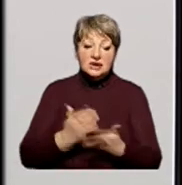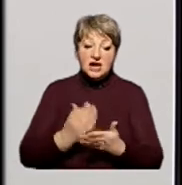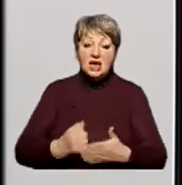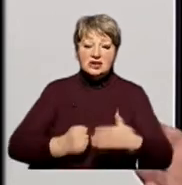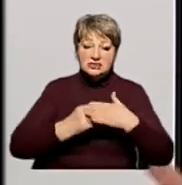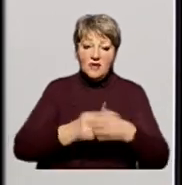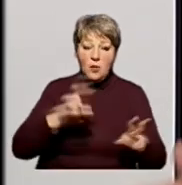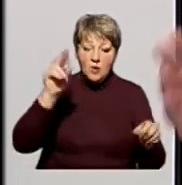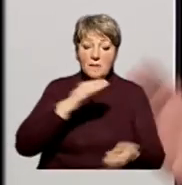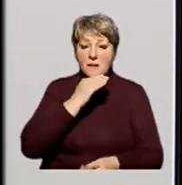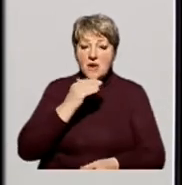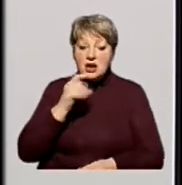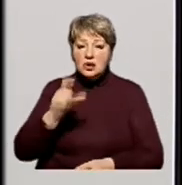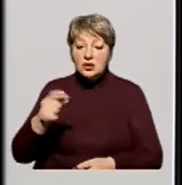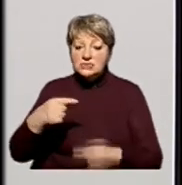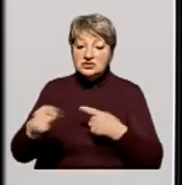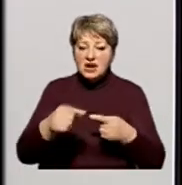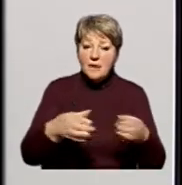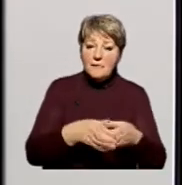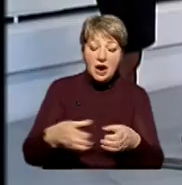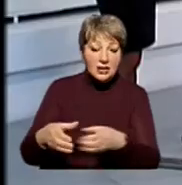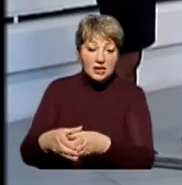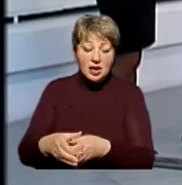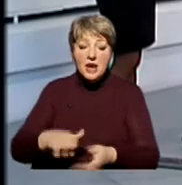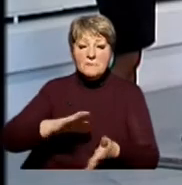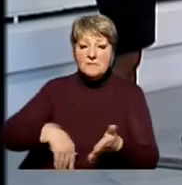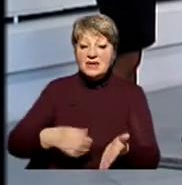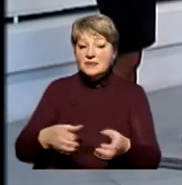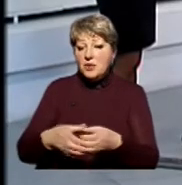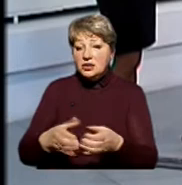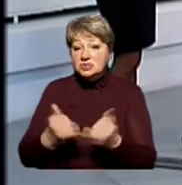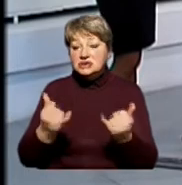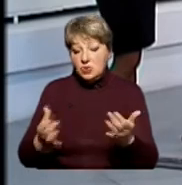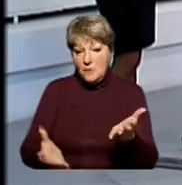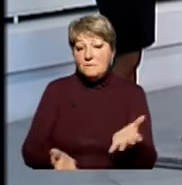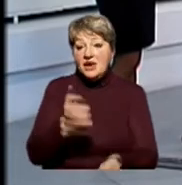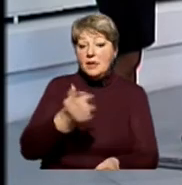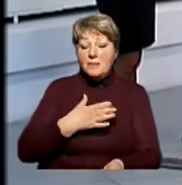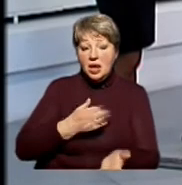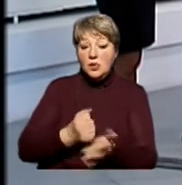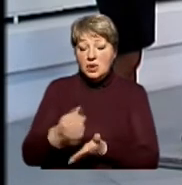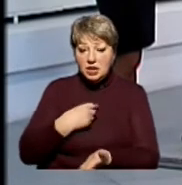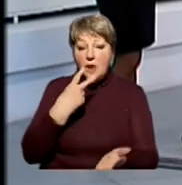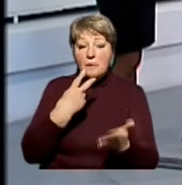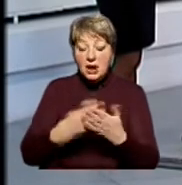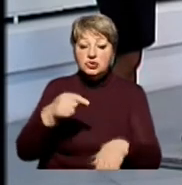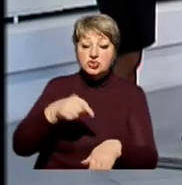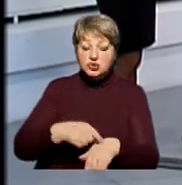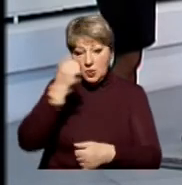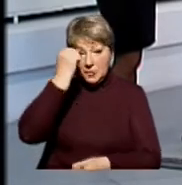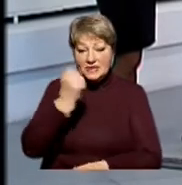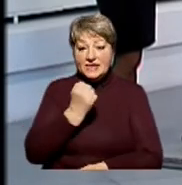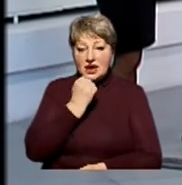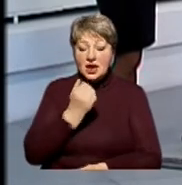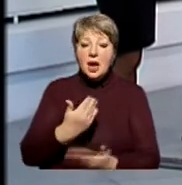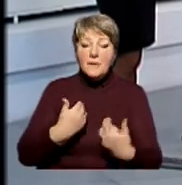«Свободівці», але дуже багато людей з інших партій, дуже багато людей безпартійних сьогодні підтримують мою кандидатуру. Я це бачу, я це відчуваю, я їм за це дякую.